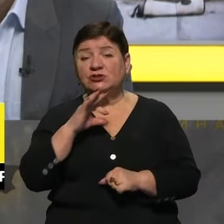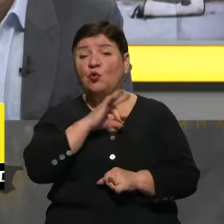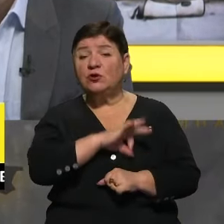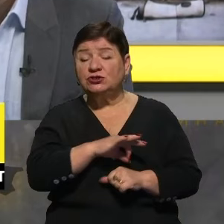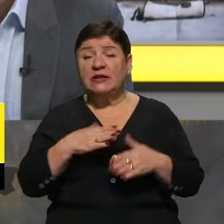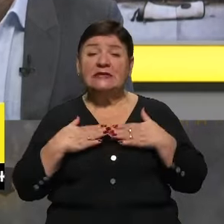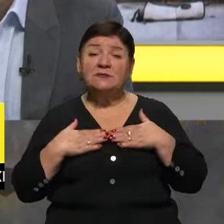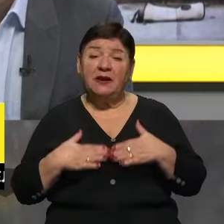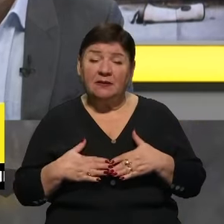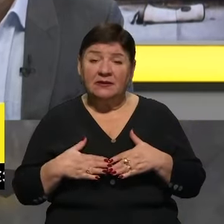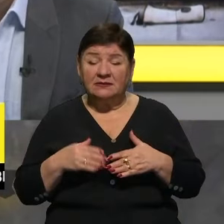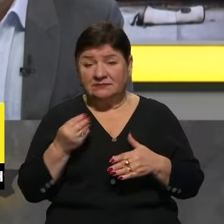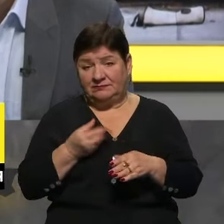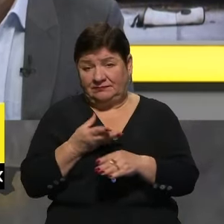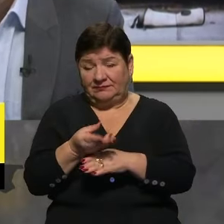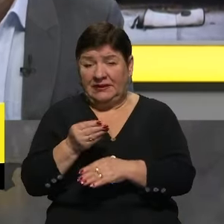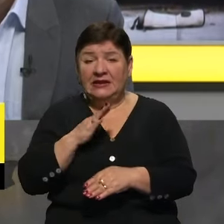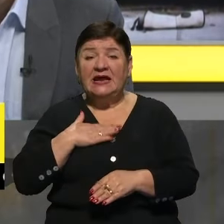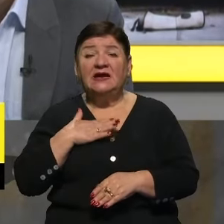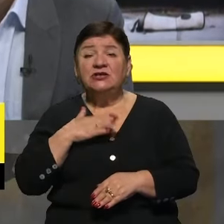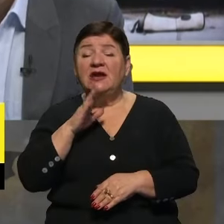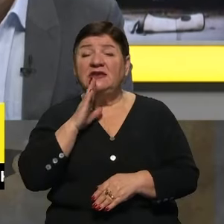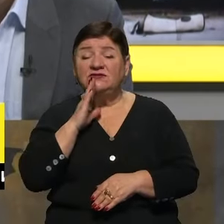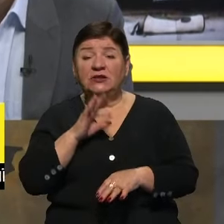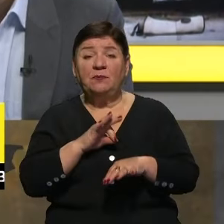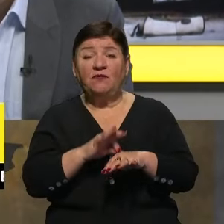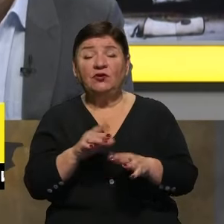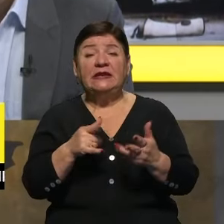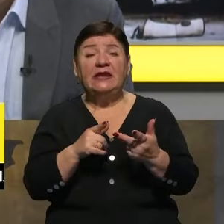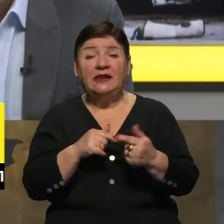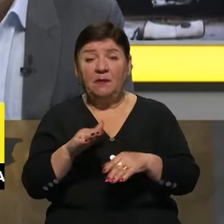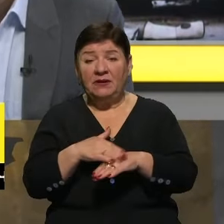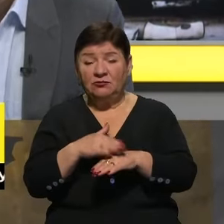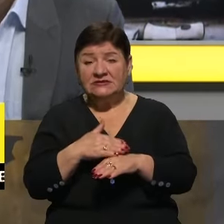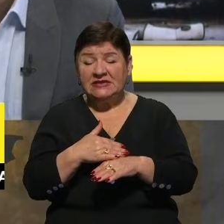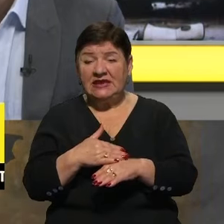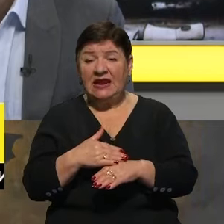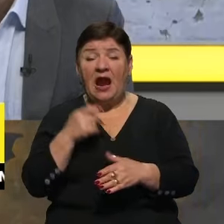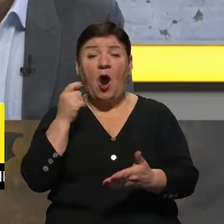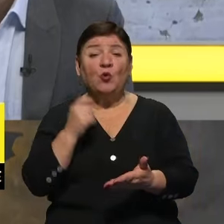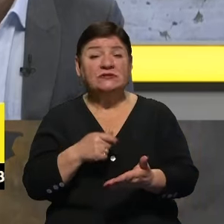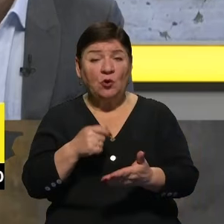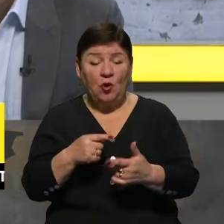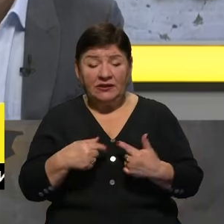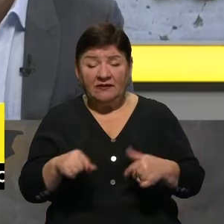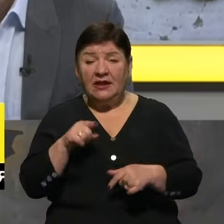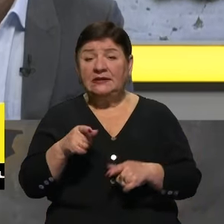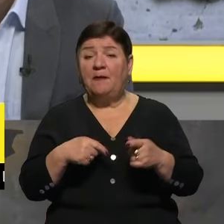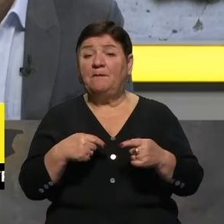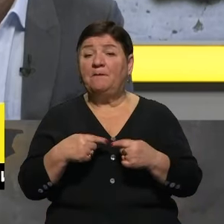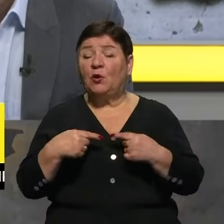з приємністю задонатити. Наші дівчата-волонтери проводять декілька благодійних аукціонів, там продають